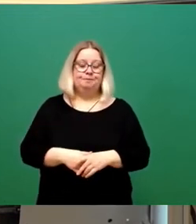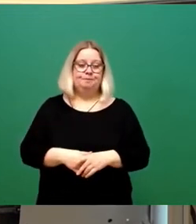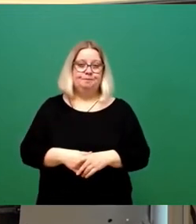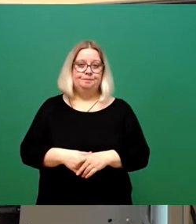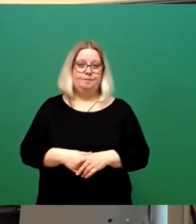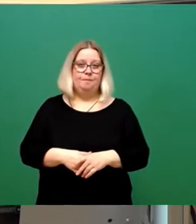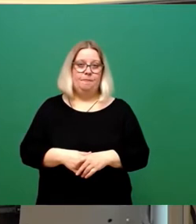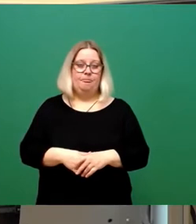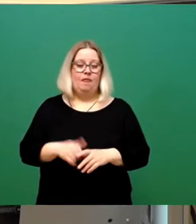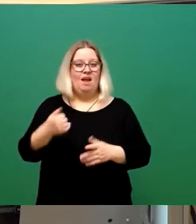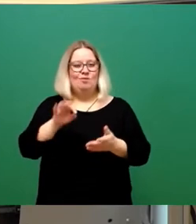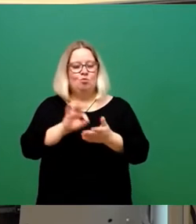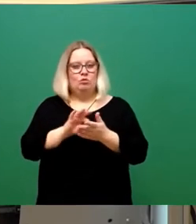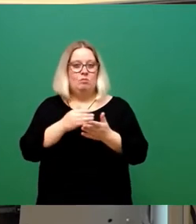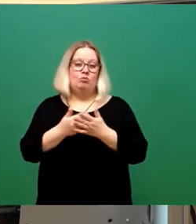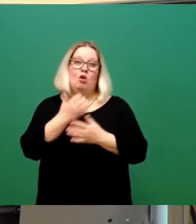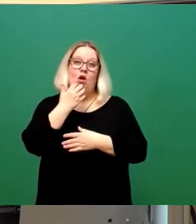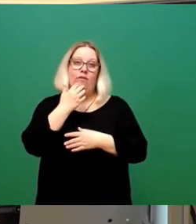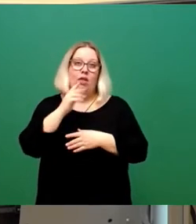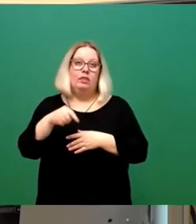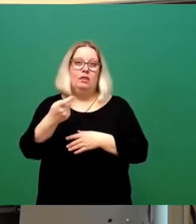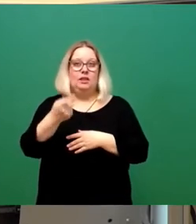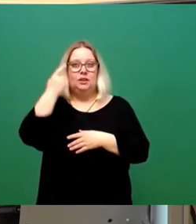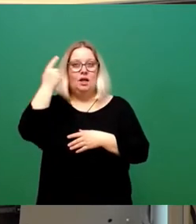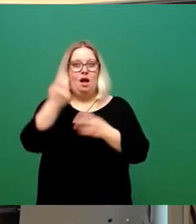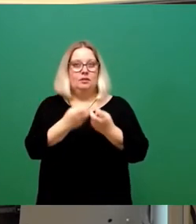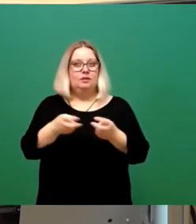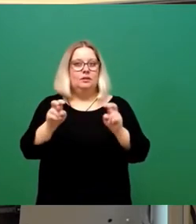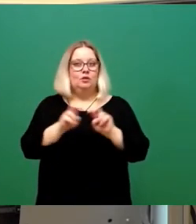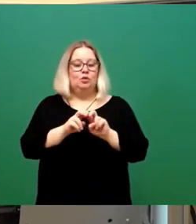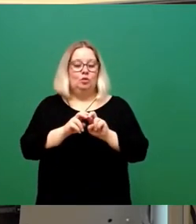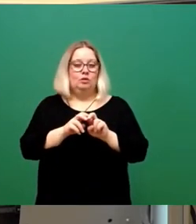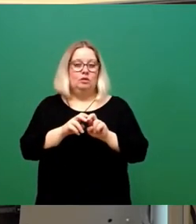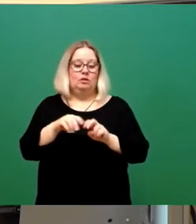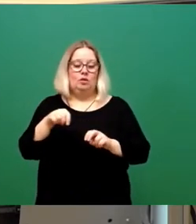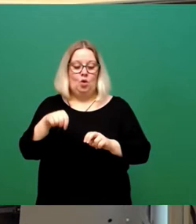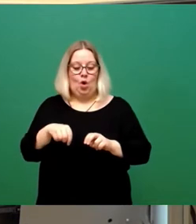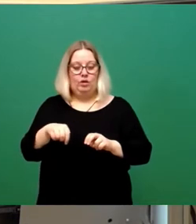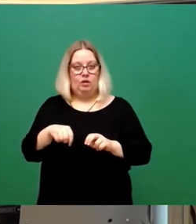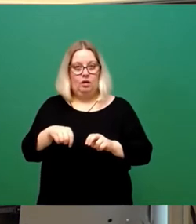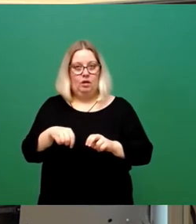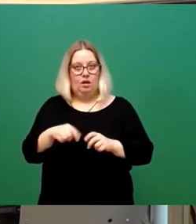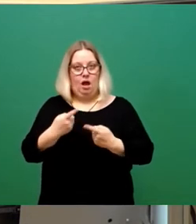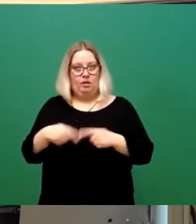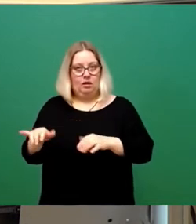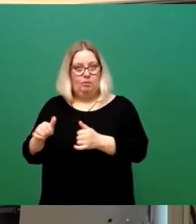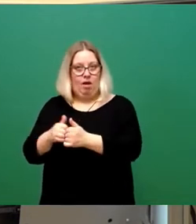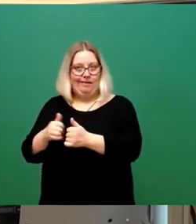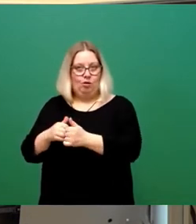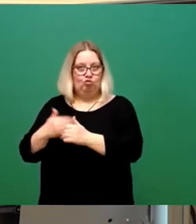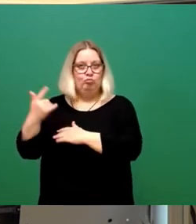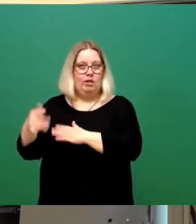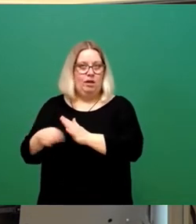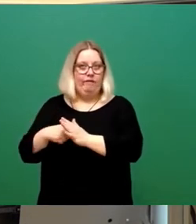noch machen, wenn wir dann hoffentlich in der nächsten Ratssitzung doch auch die heute nicht gewählten beigeordneten Posten wählen können.